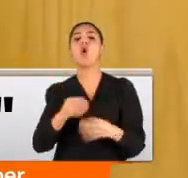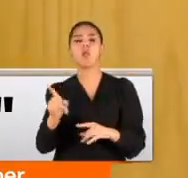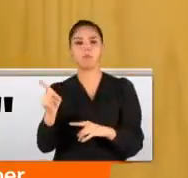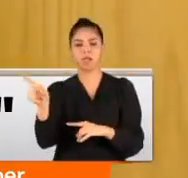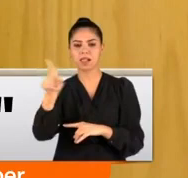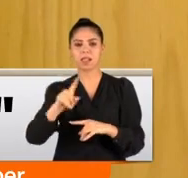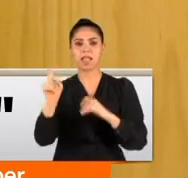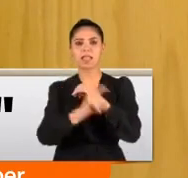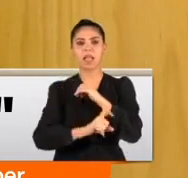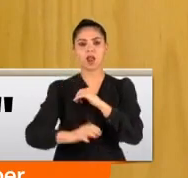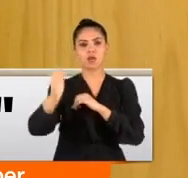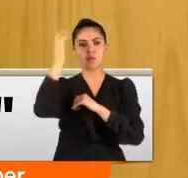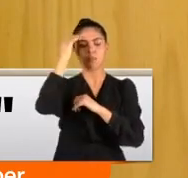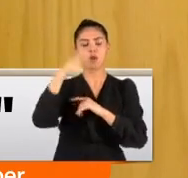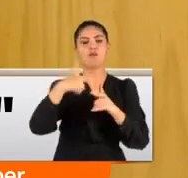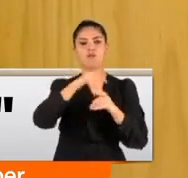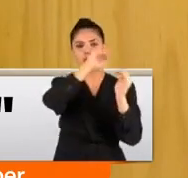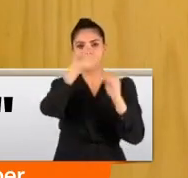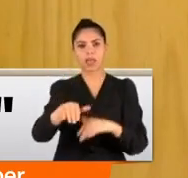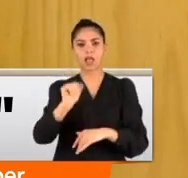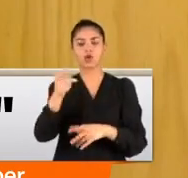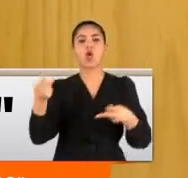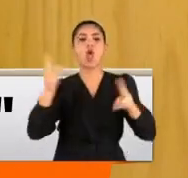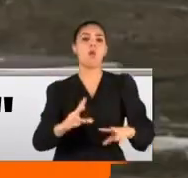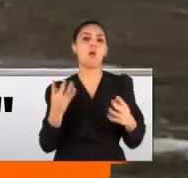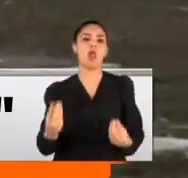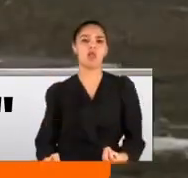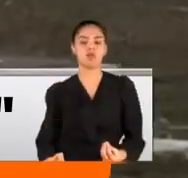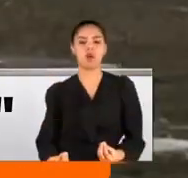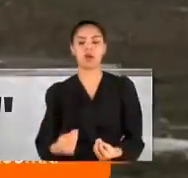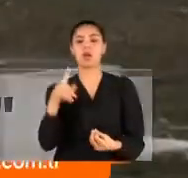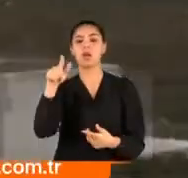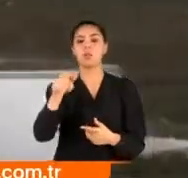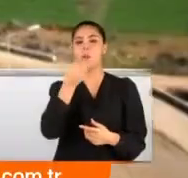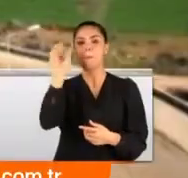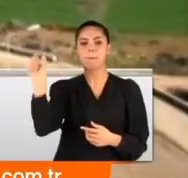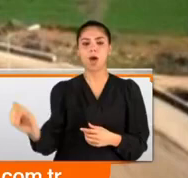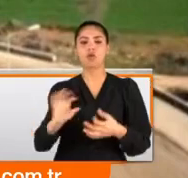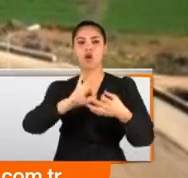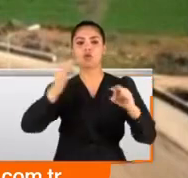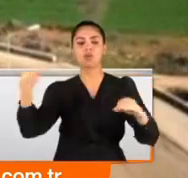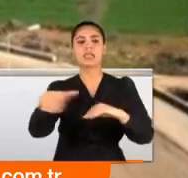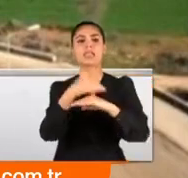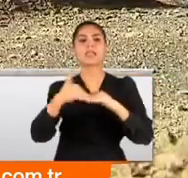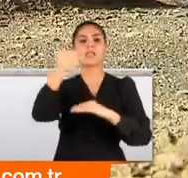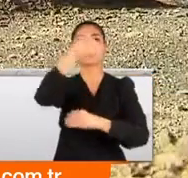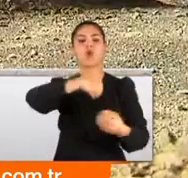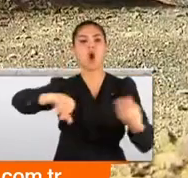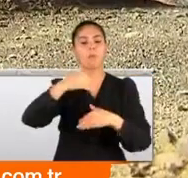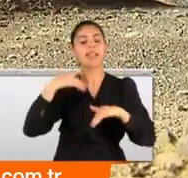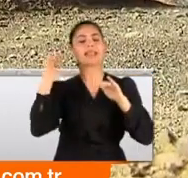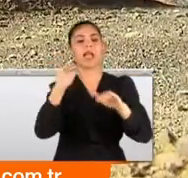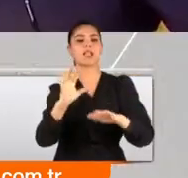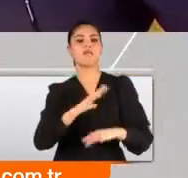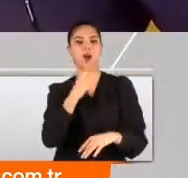terörist başı Gülen'in geldiği gün, öldüğü gün doğuracaktır. Bahçeli sözlerini olası sınır ötesi operasyona destek